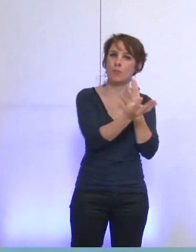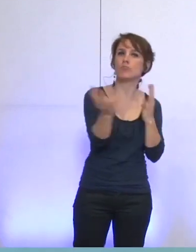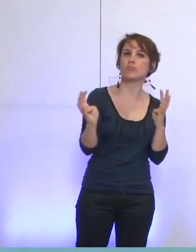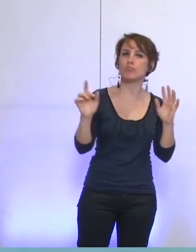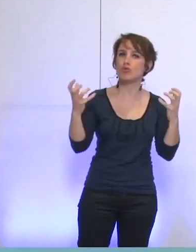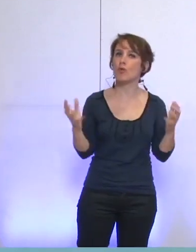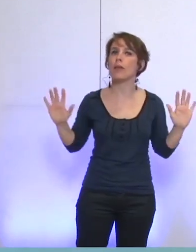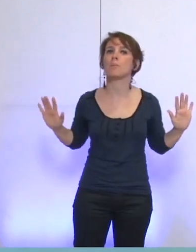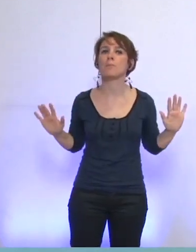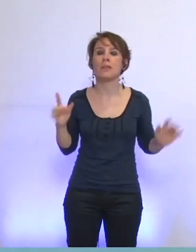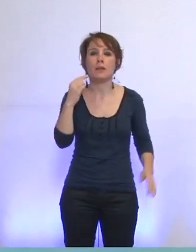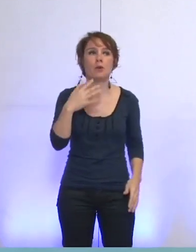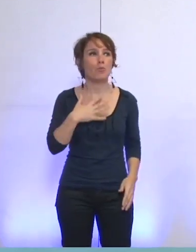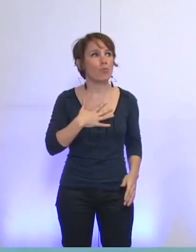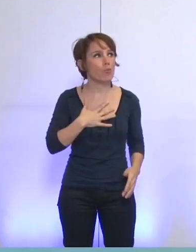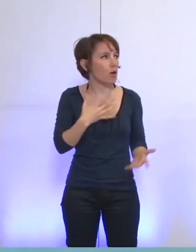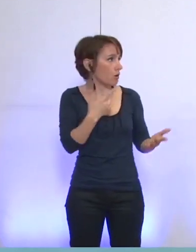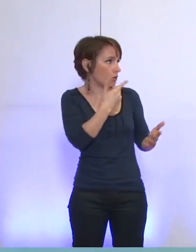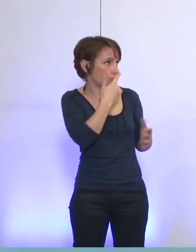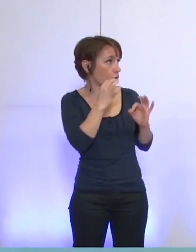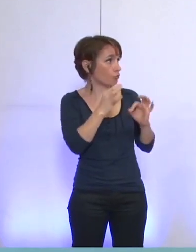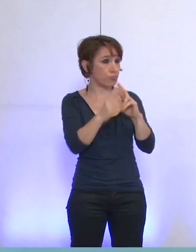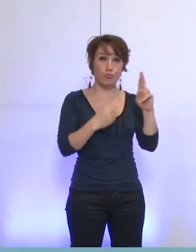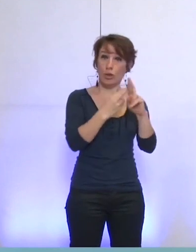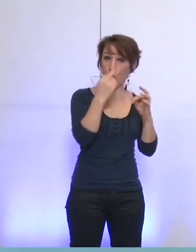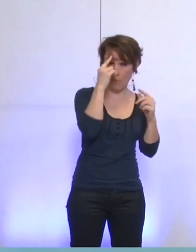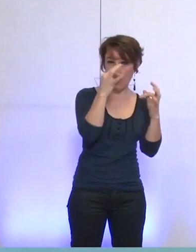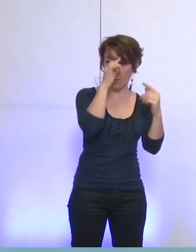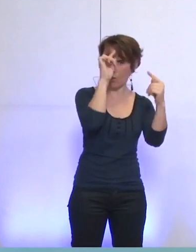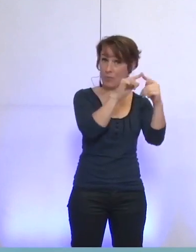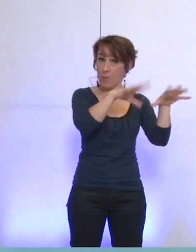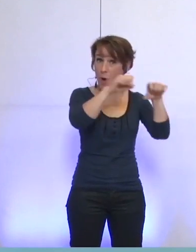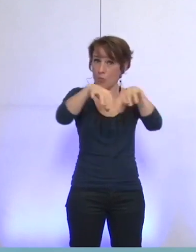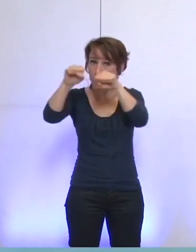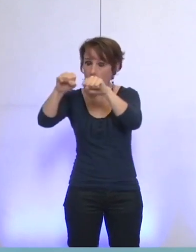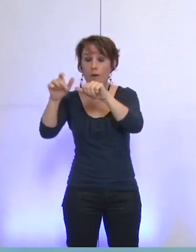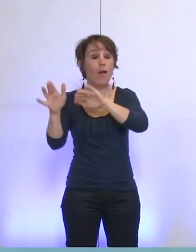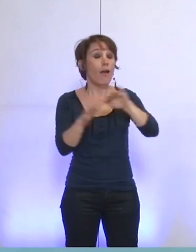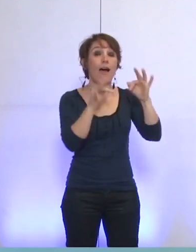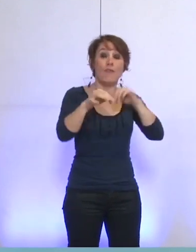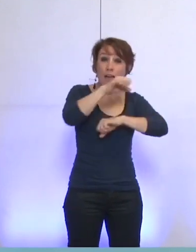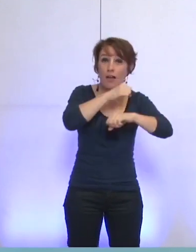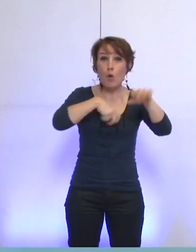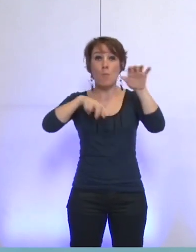pense que ça répond sur l'aspect des emplois, sur la question de la concession et le mode d'organisation. Nous savons évidemment que